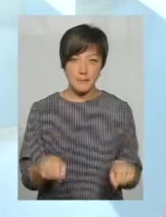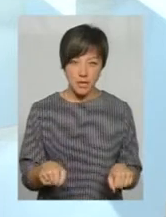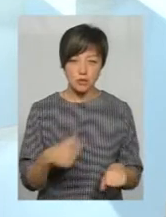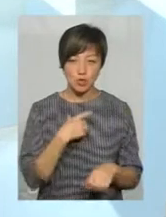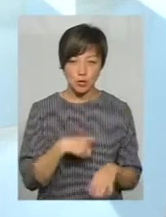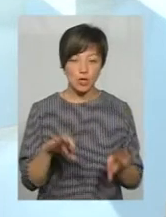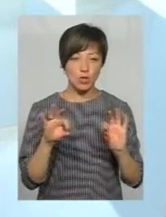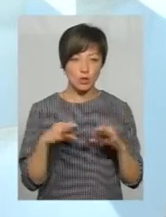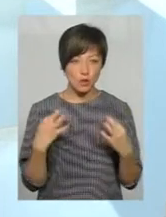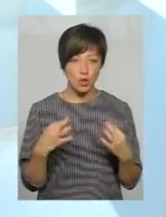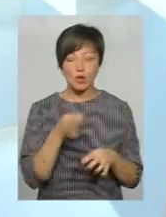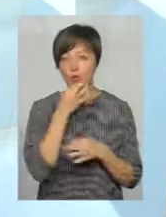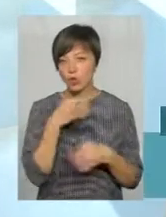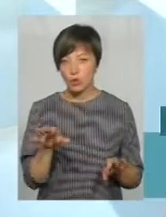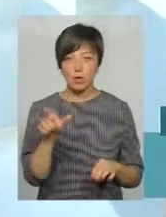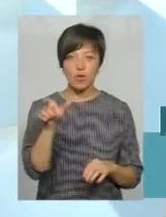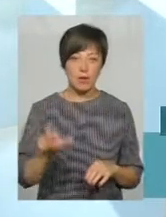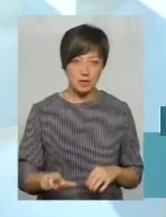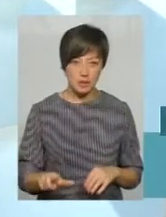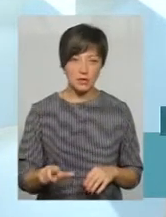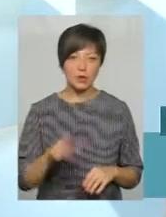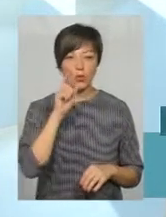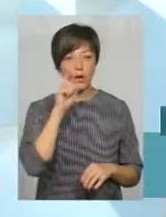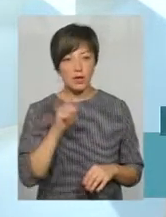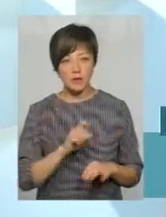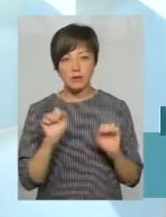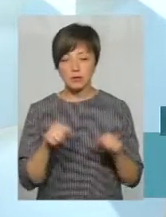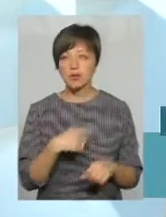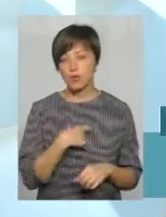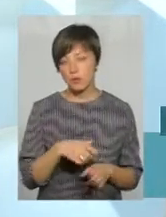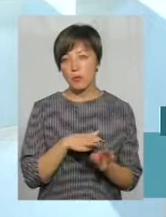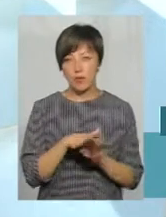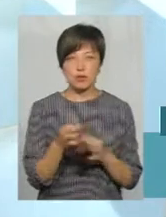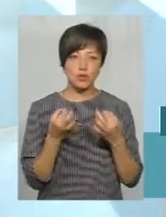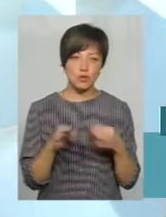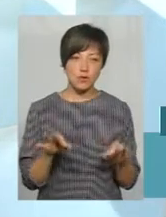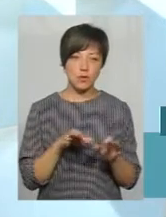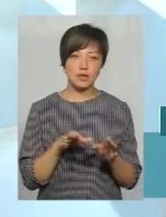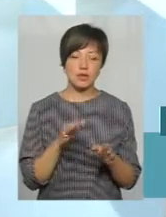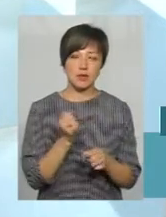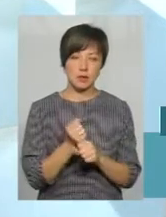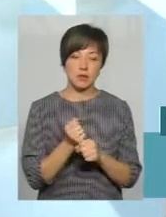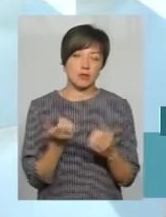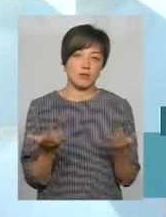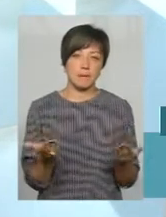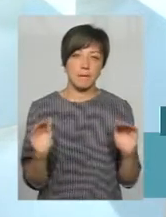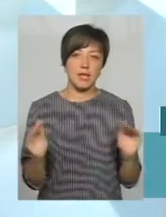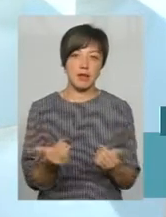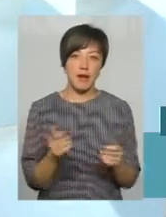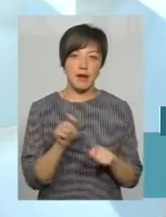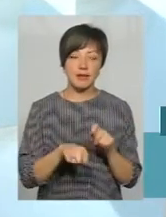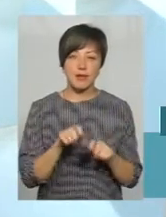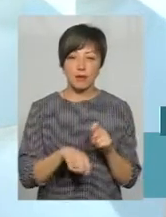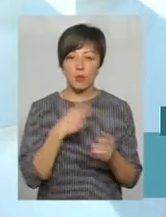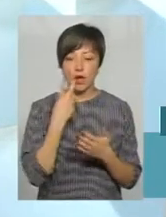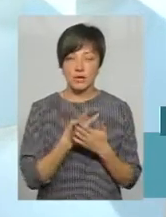собі дозволити. Будь-який громадянин України, щоб міг собі повністю дозволити виконати хоча б мінімальний тест для того,